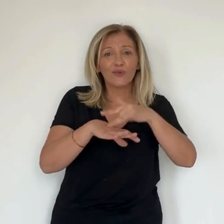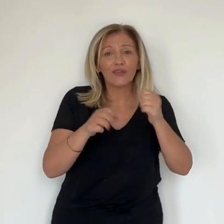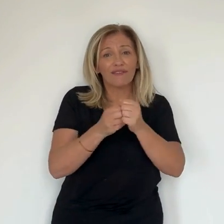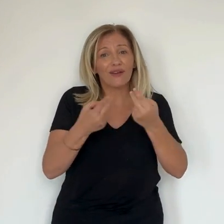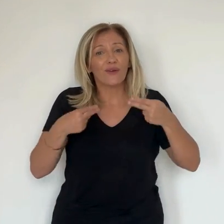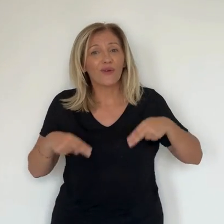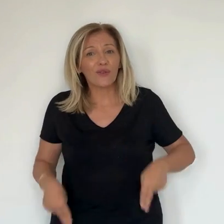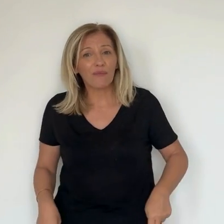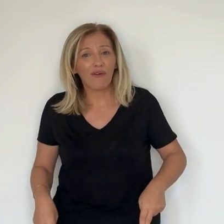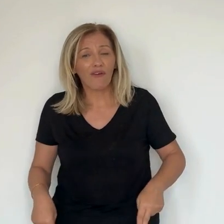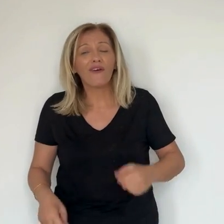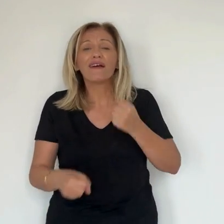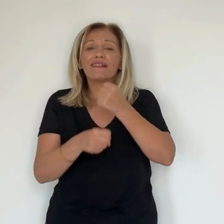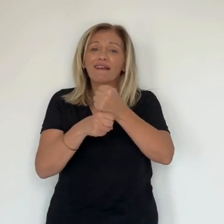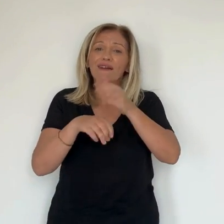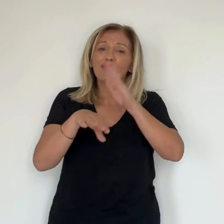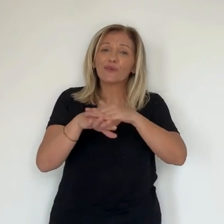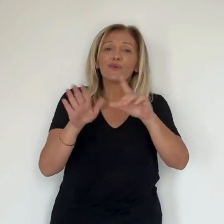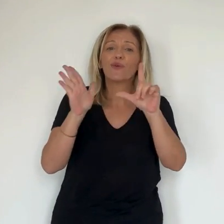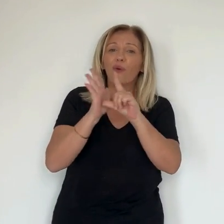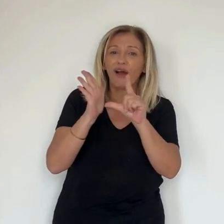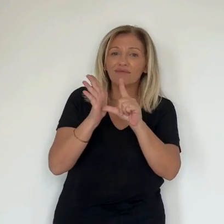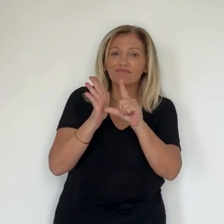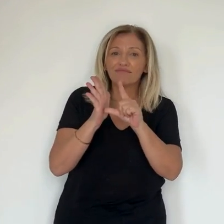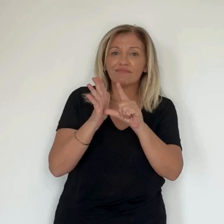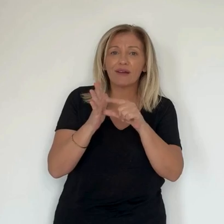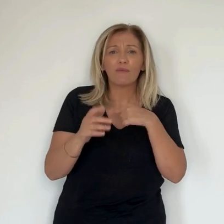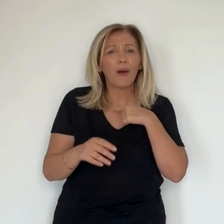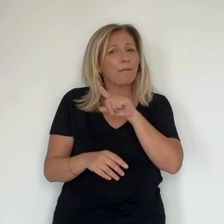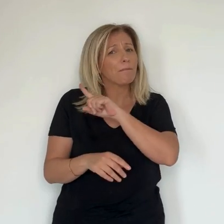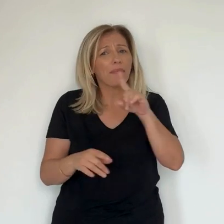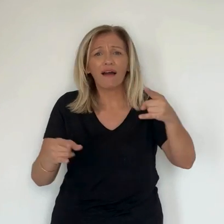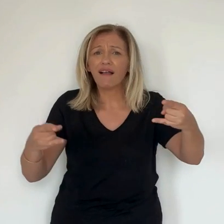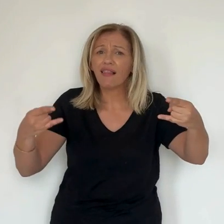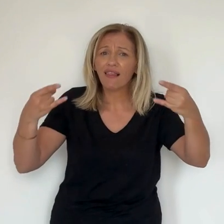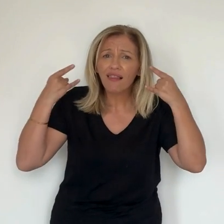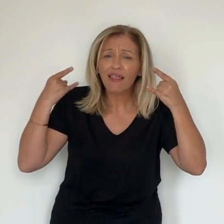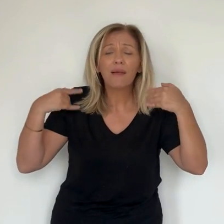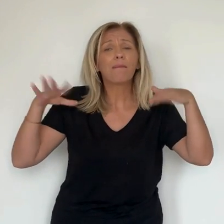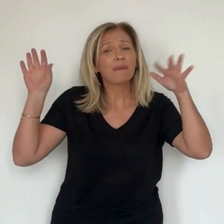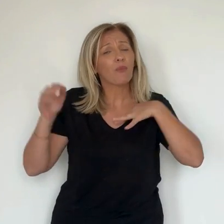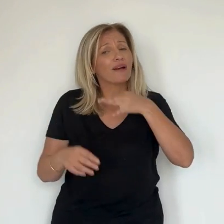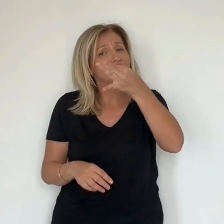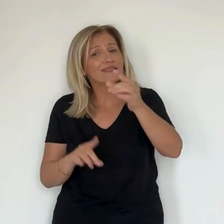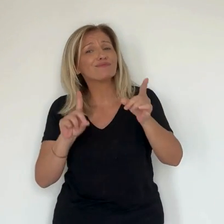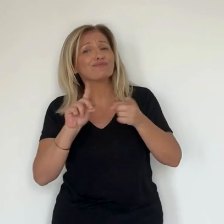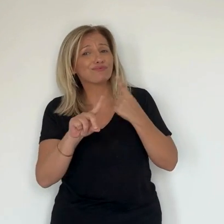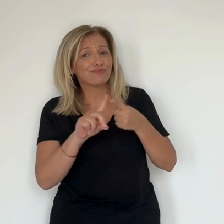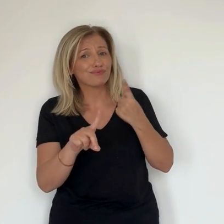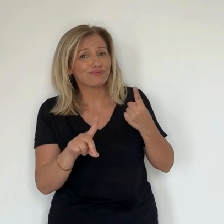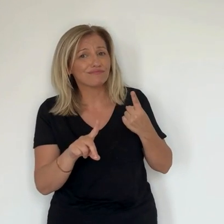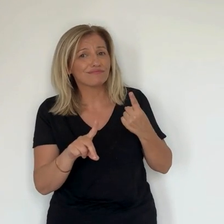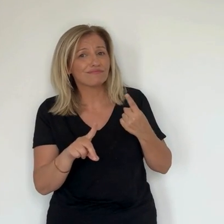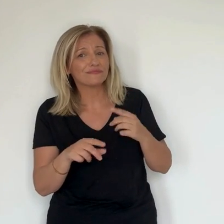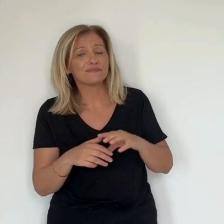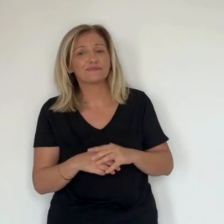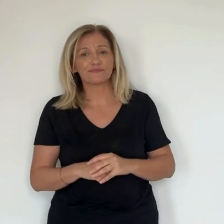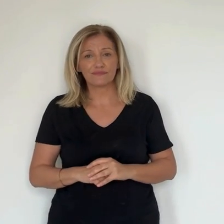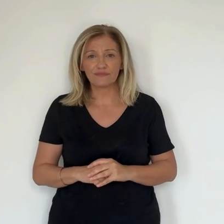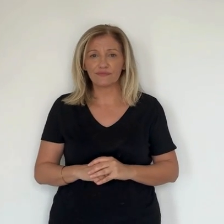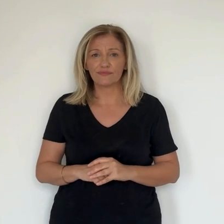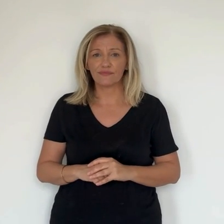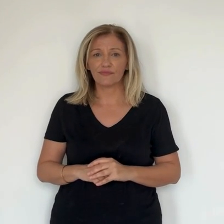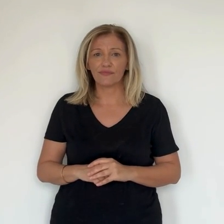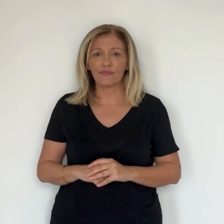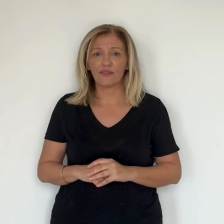qui a encore une capacité à contribuer à la crédibilité. Cela, je la porte sans la moindre réserve